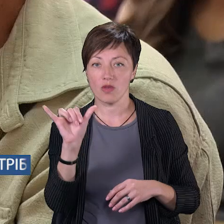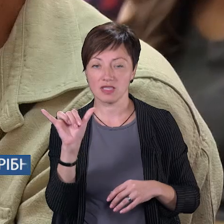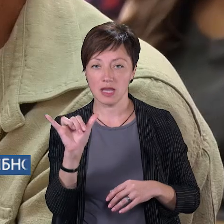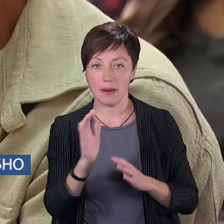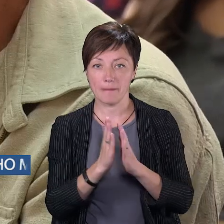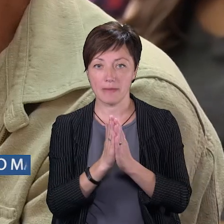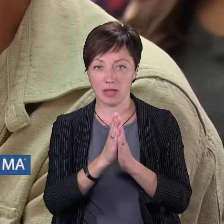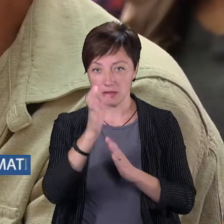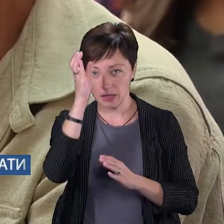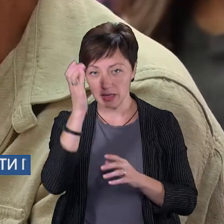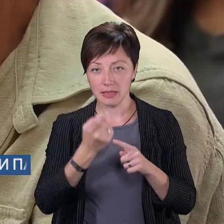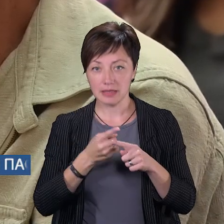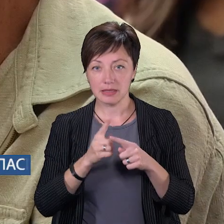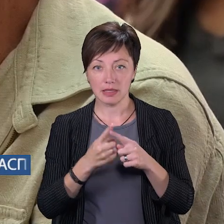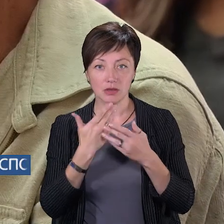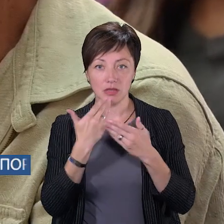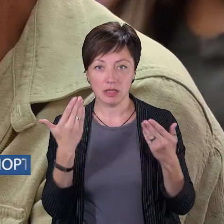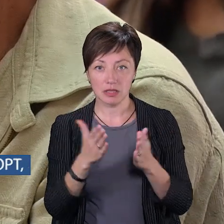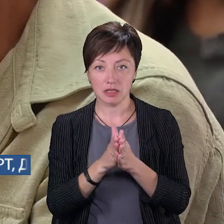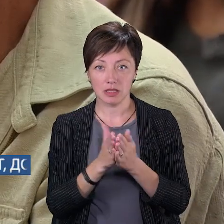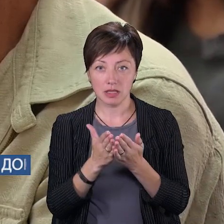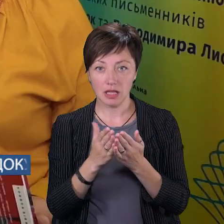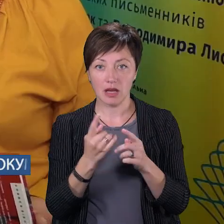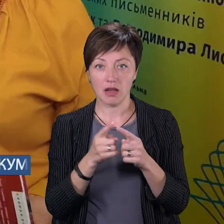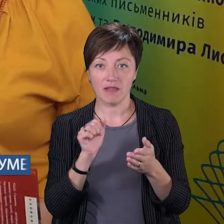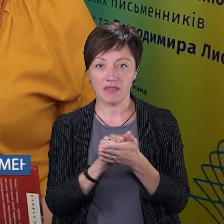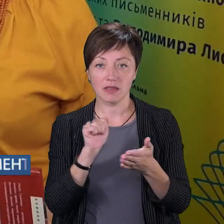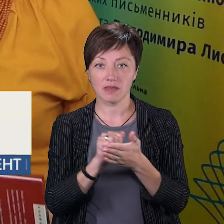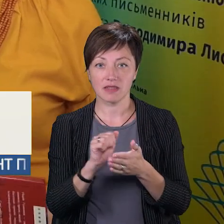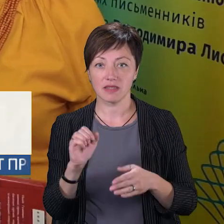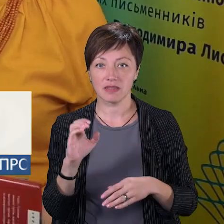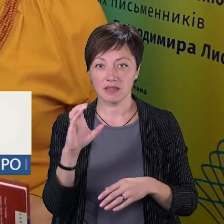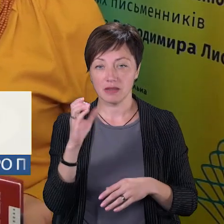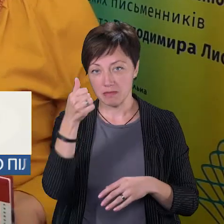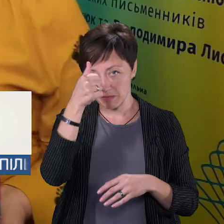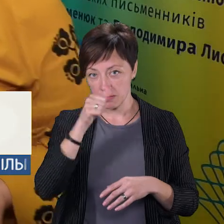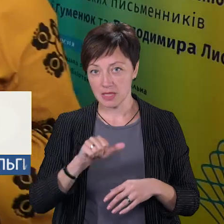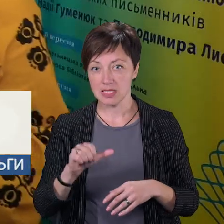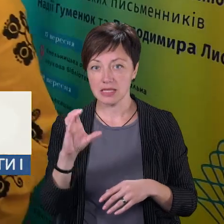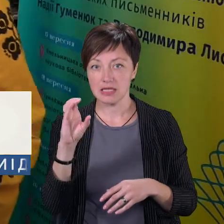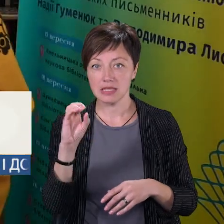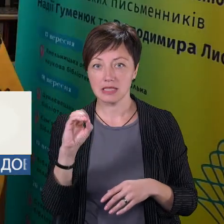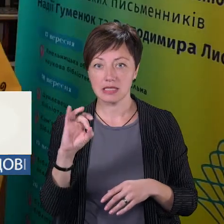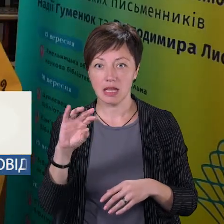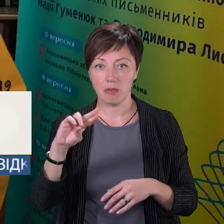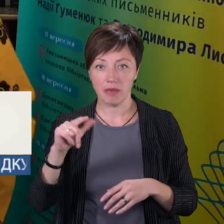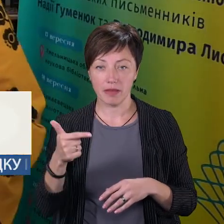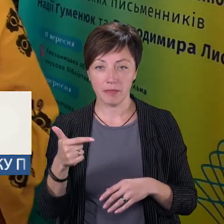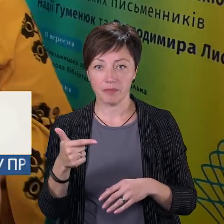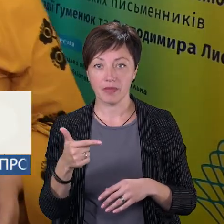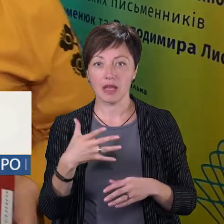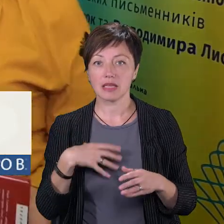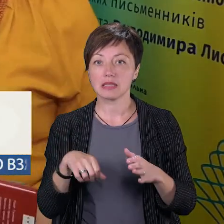книга Волинського письменника вийшла у світ у серпні. Воно знаменне тим, що загинув кнаст